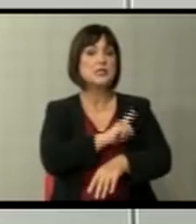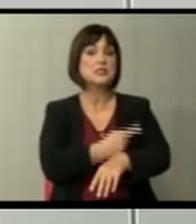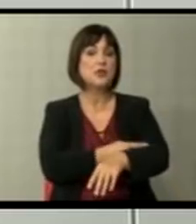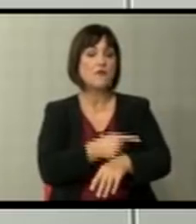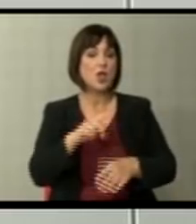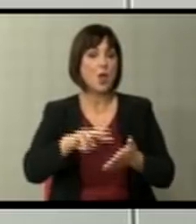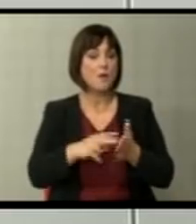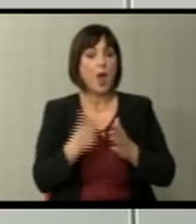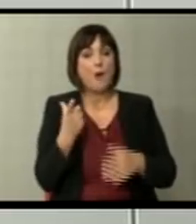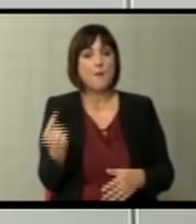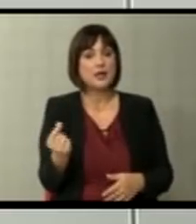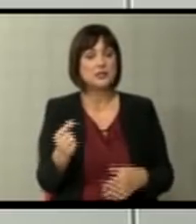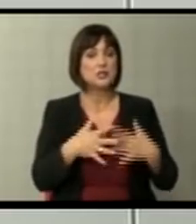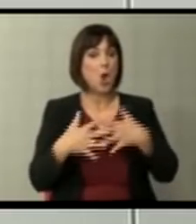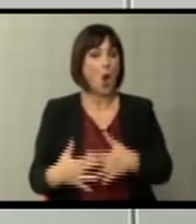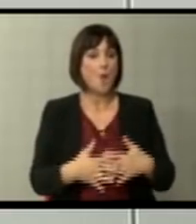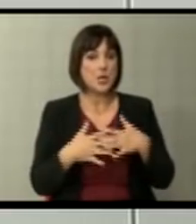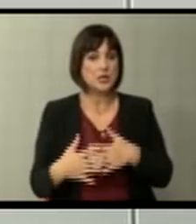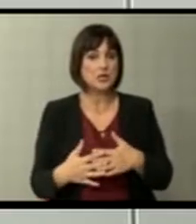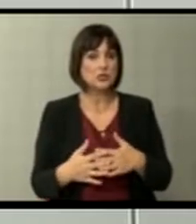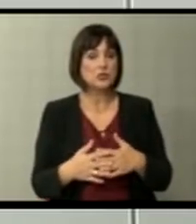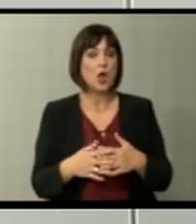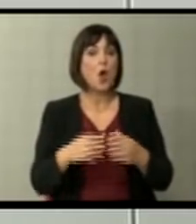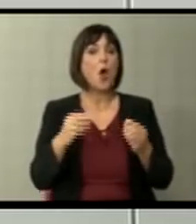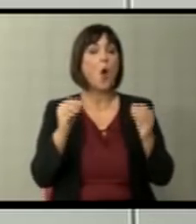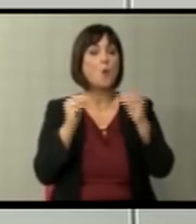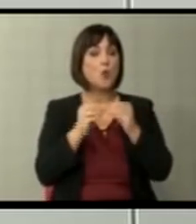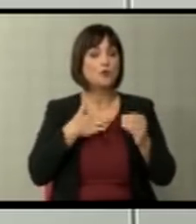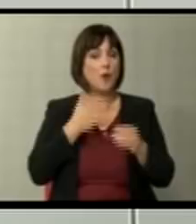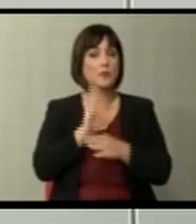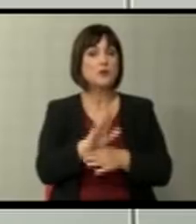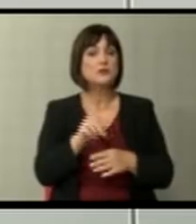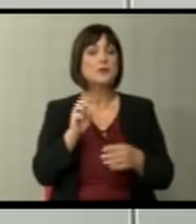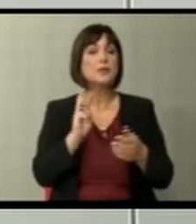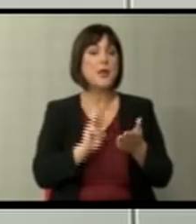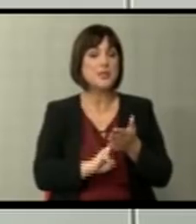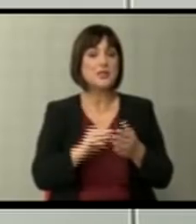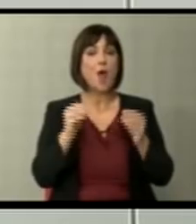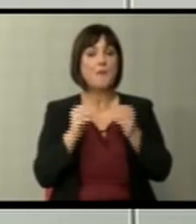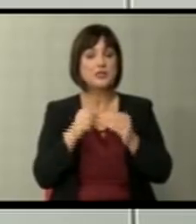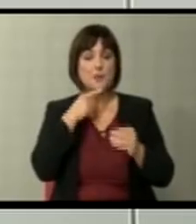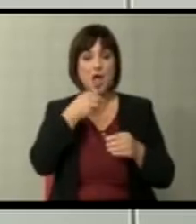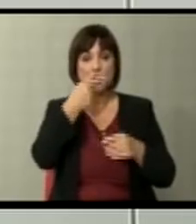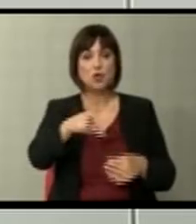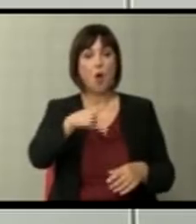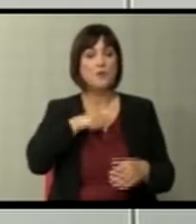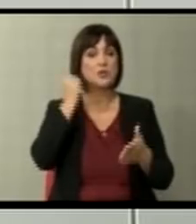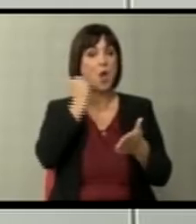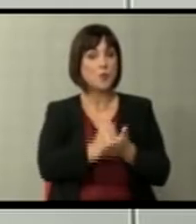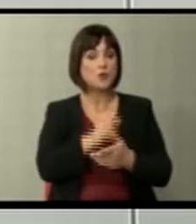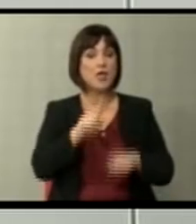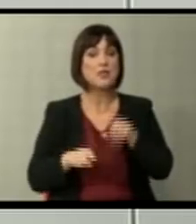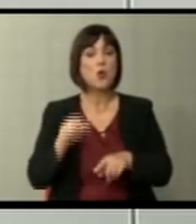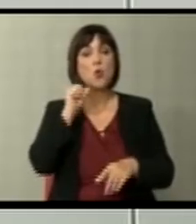то стратежко партнерство со американците, буш во моје присутство, на Митрева, на Бесими, зема обврска и потврди дека